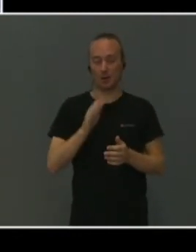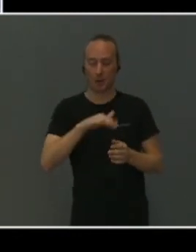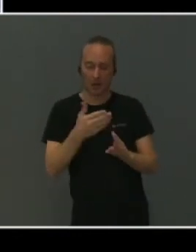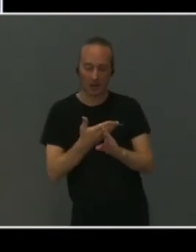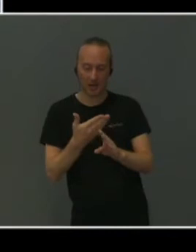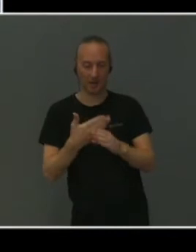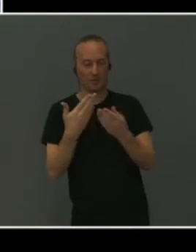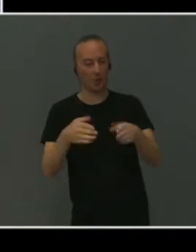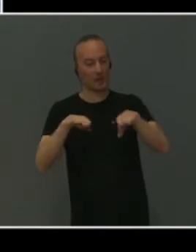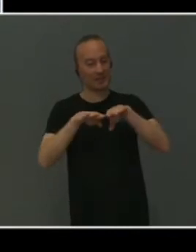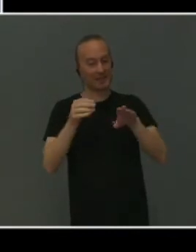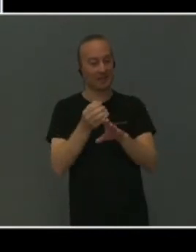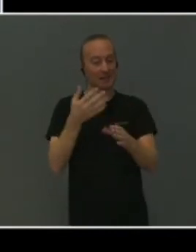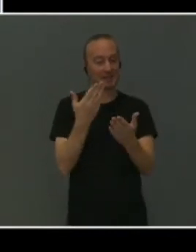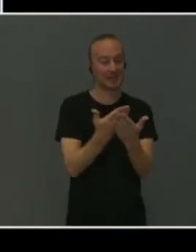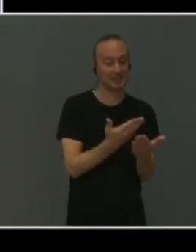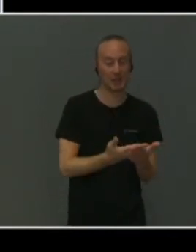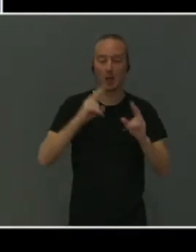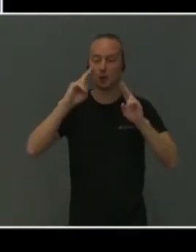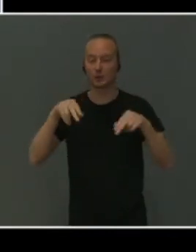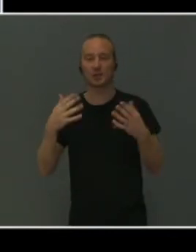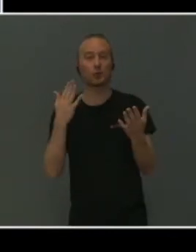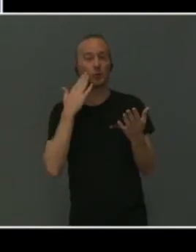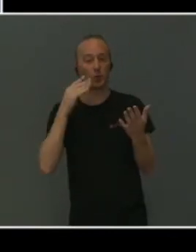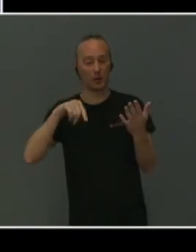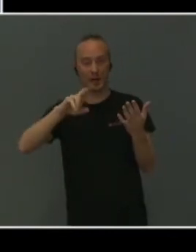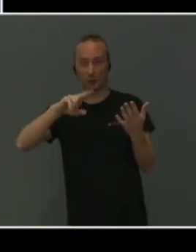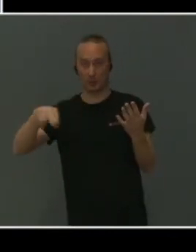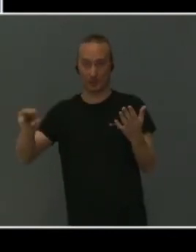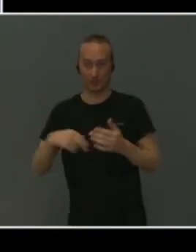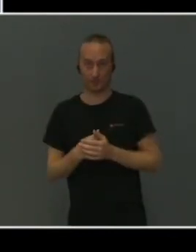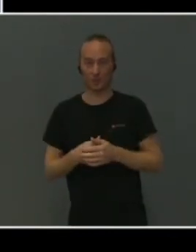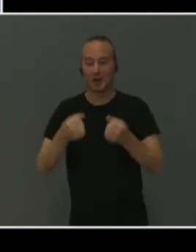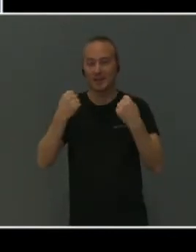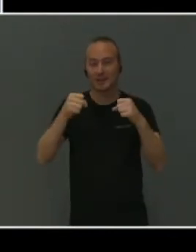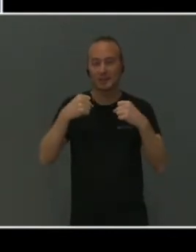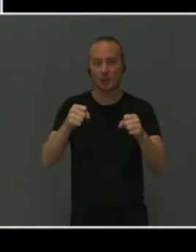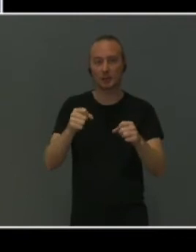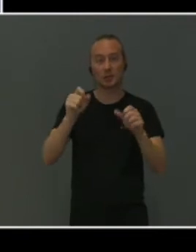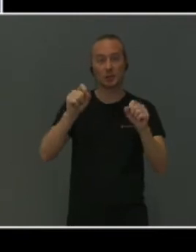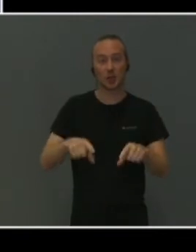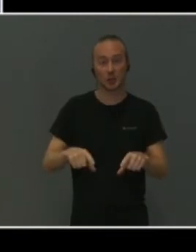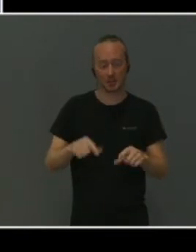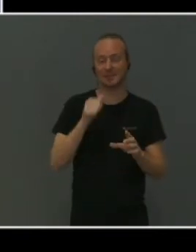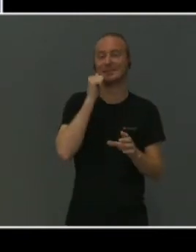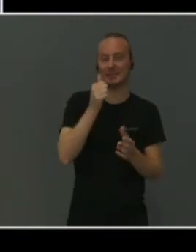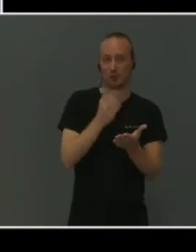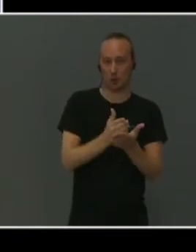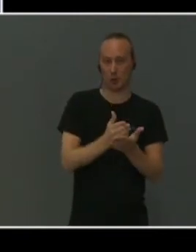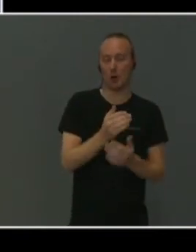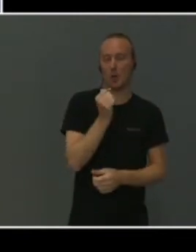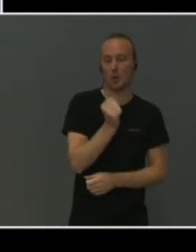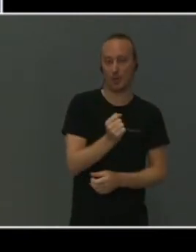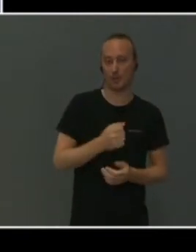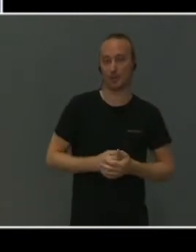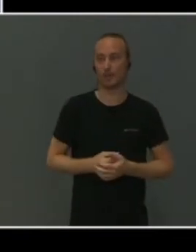få likeverdige tjenester, uavhengig av hvor de bor i landet. Innsatsen må starte tidlig nok. Det